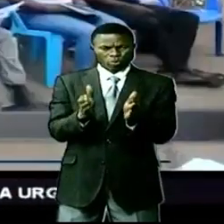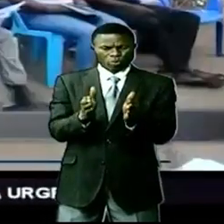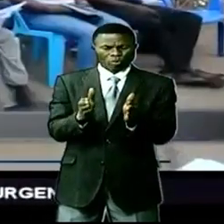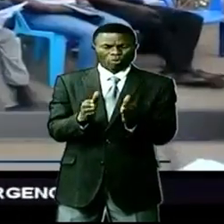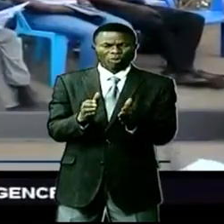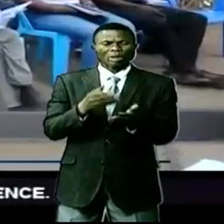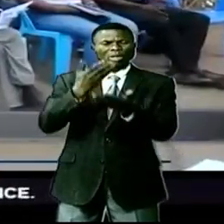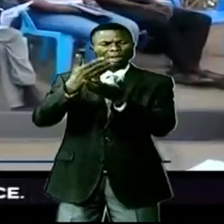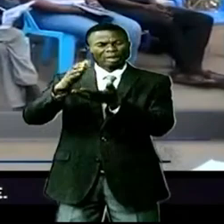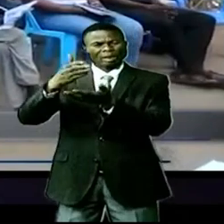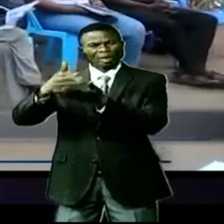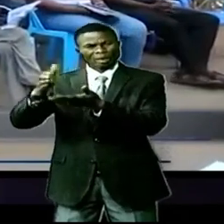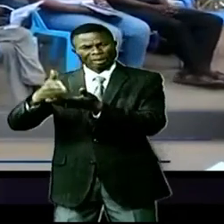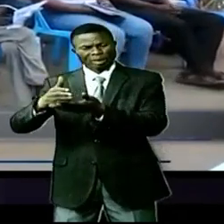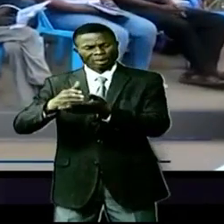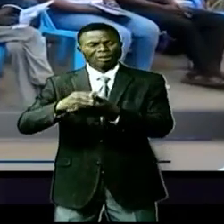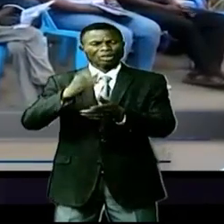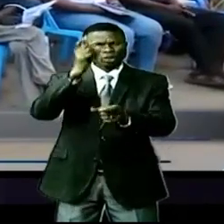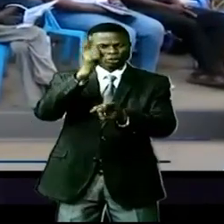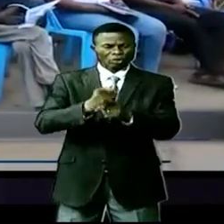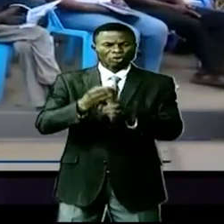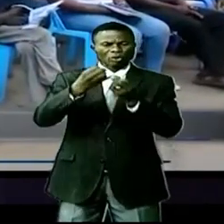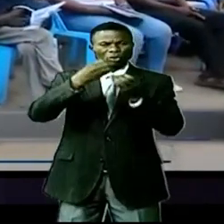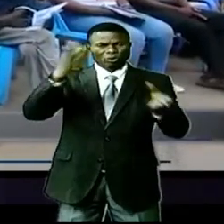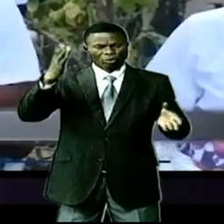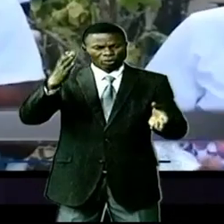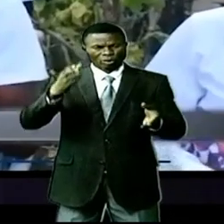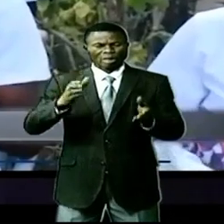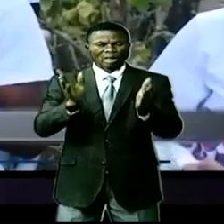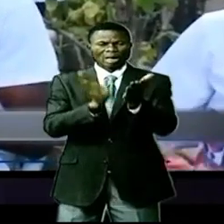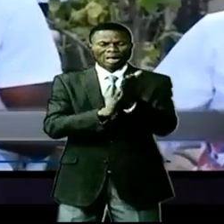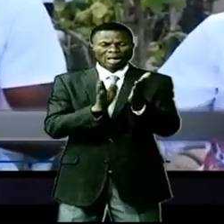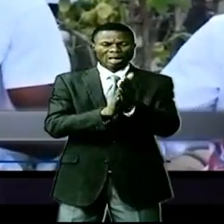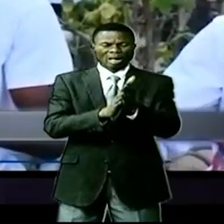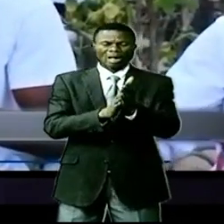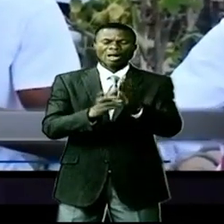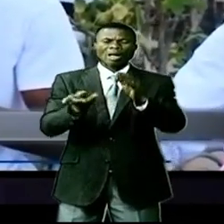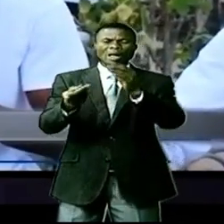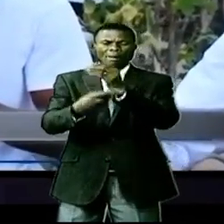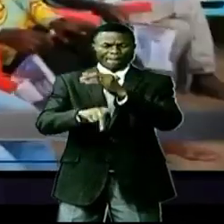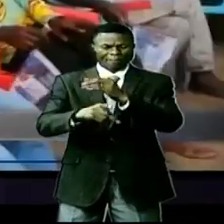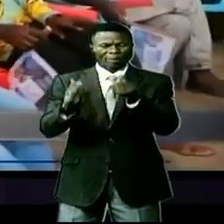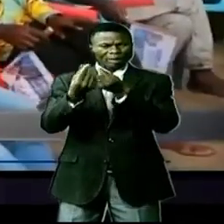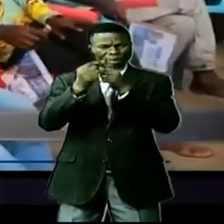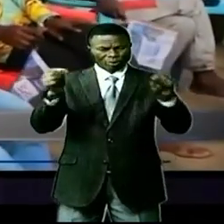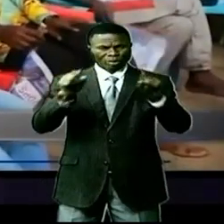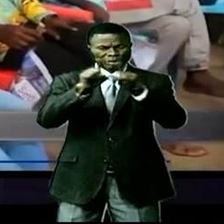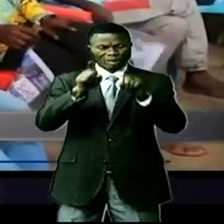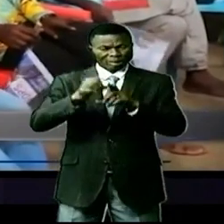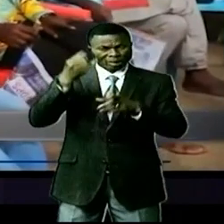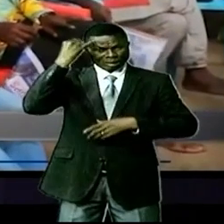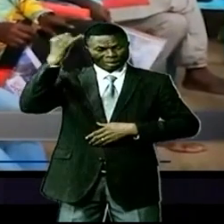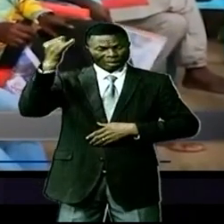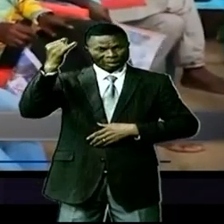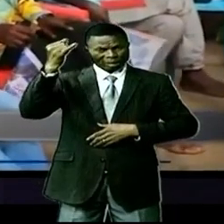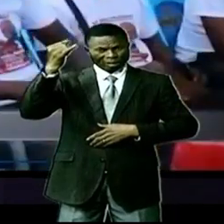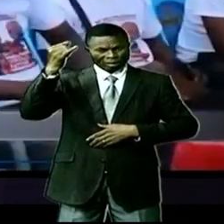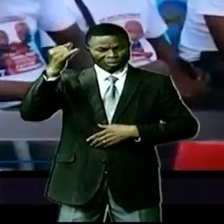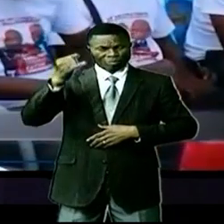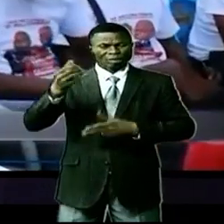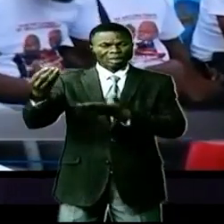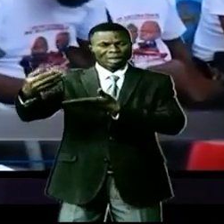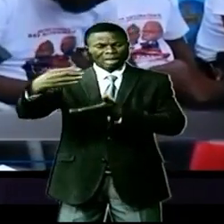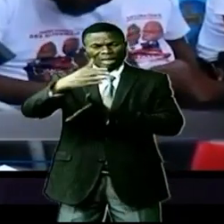redistribution équitable des richesses, la gratuité de l'enseignement mais aussi la tendance haussière des recettes